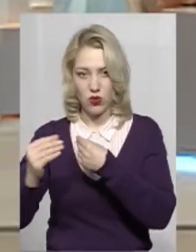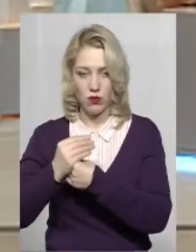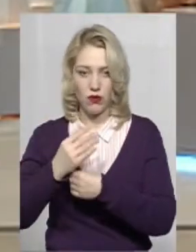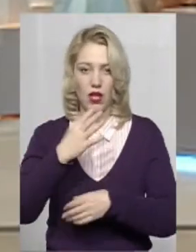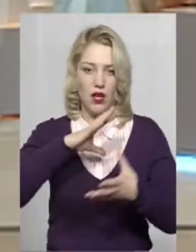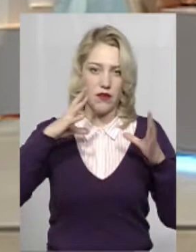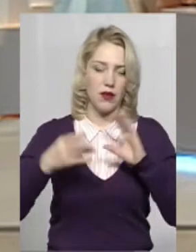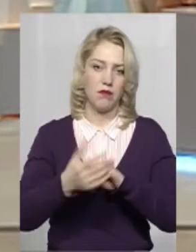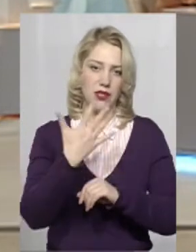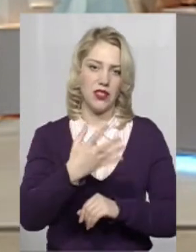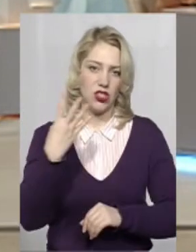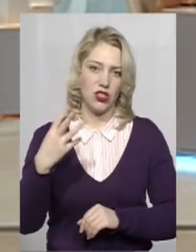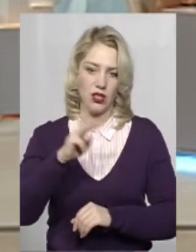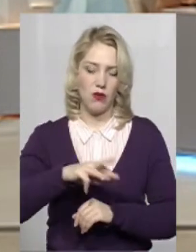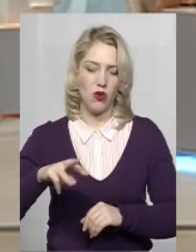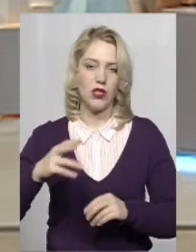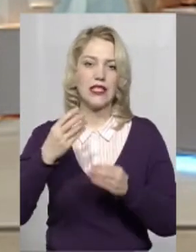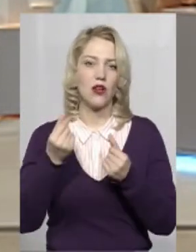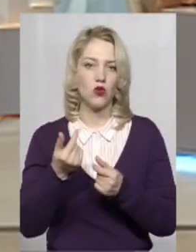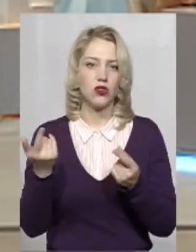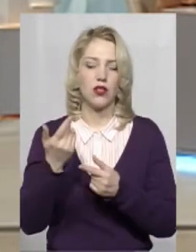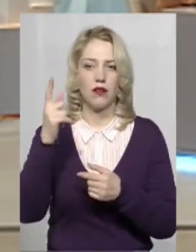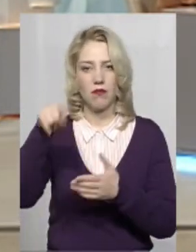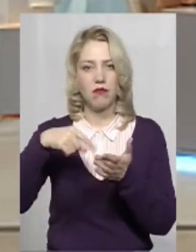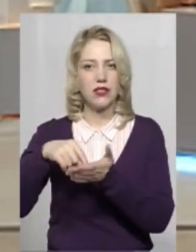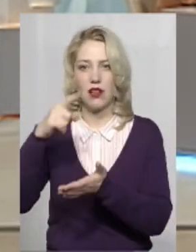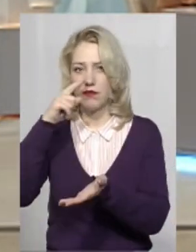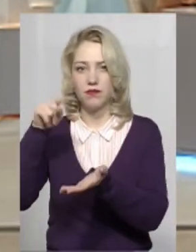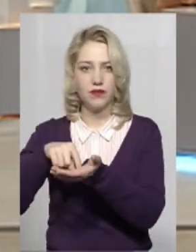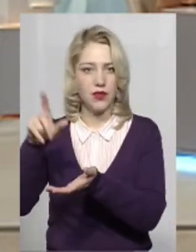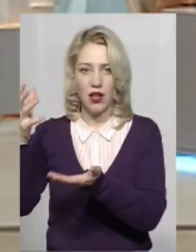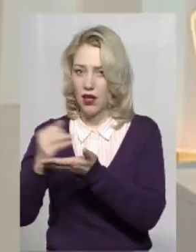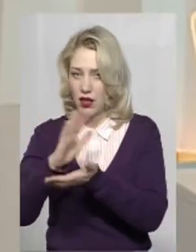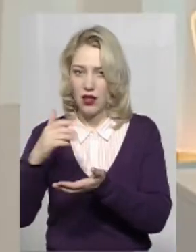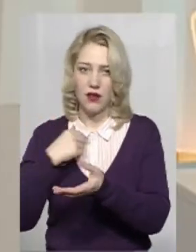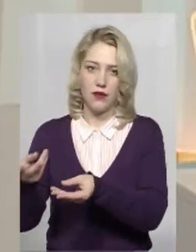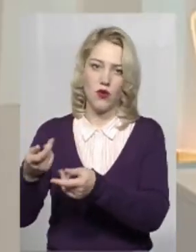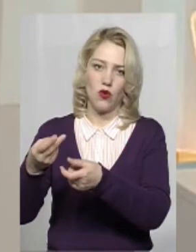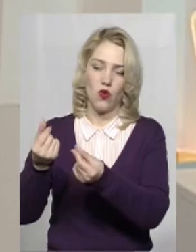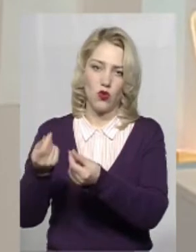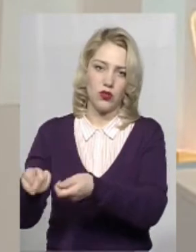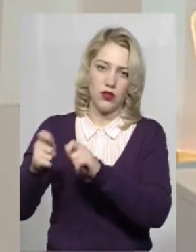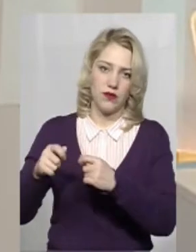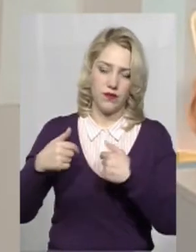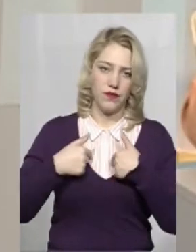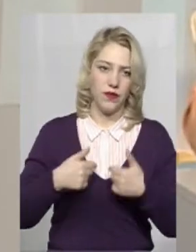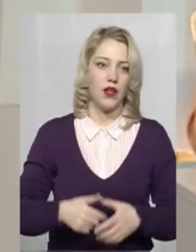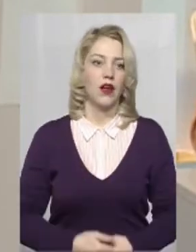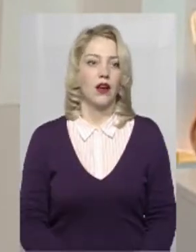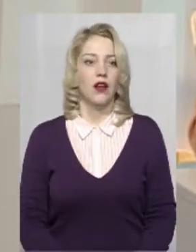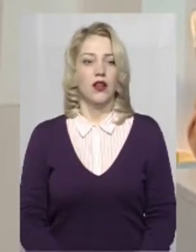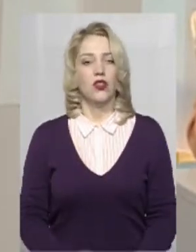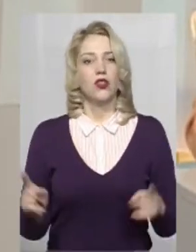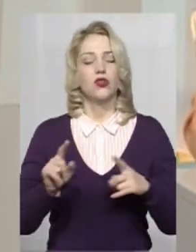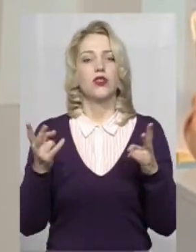Янде 14 млн грн. Так, за рахунок інших місць, які, скажімо так, не добігли до фінішу. Що треба було зробити в кінці